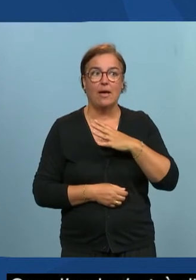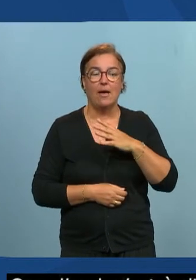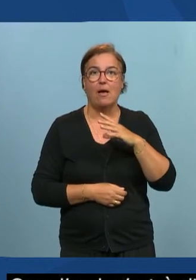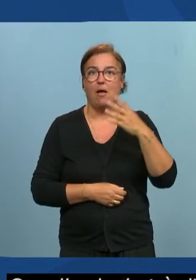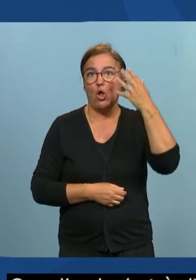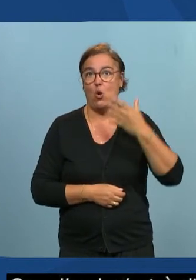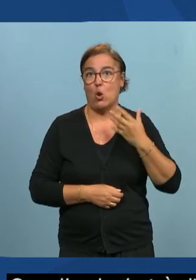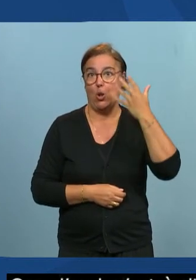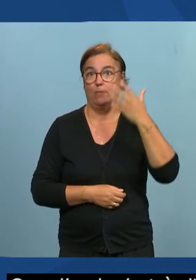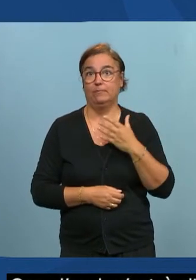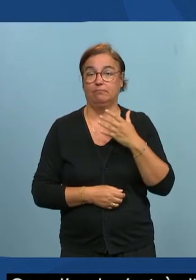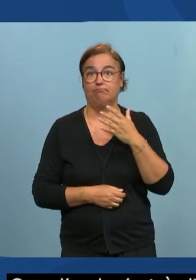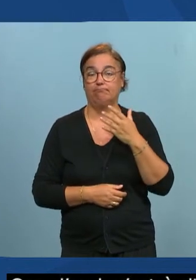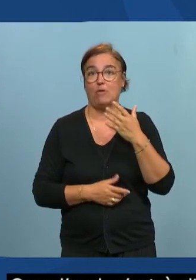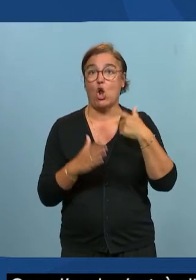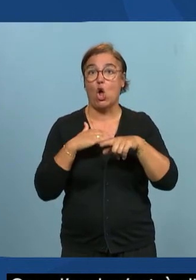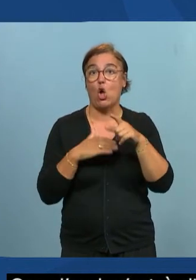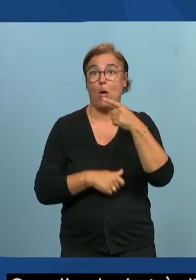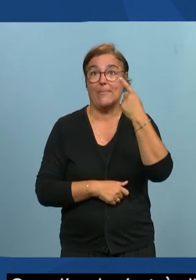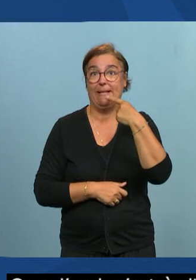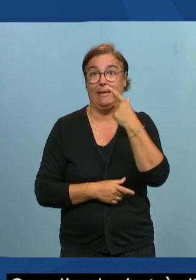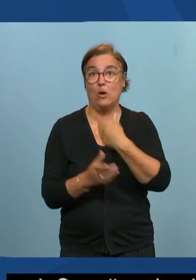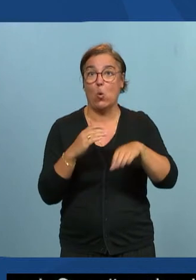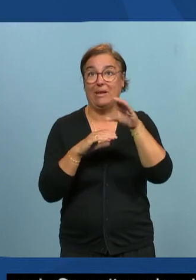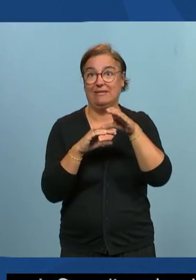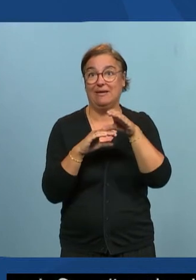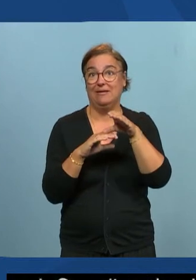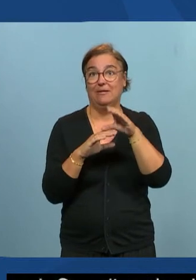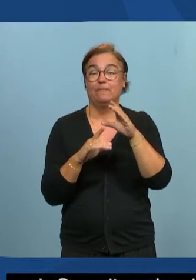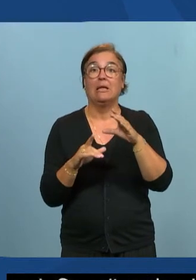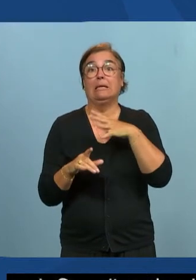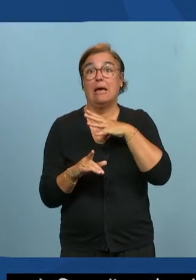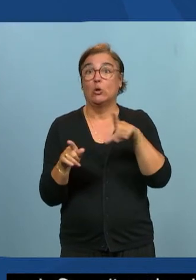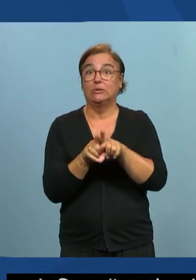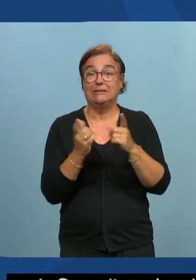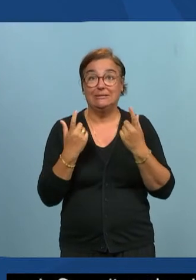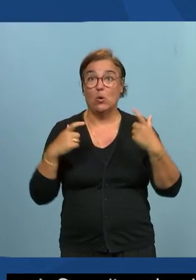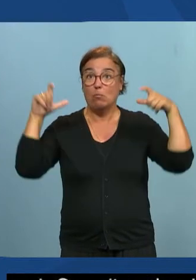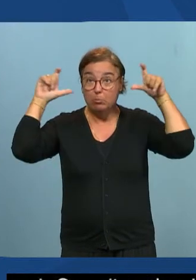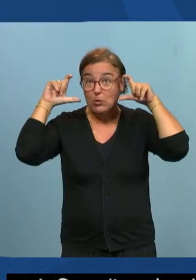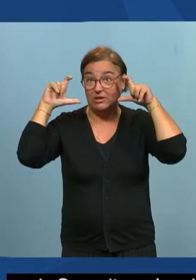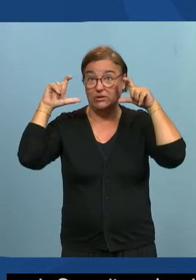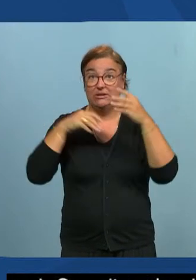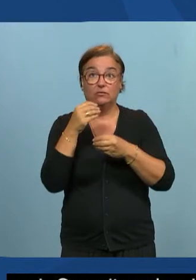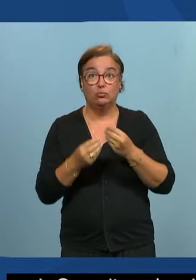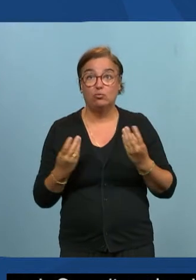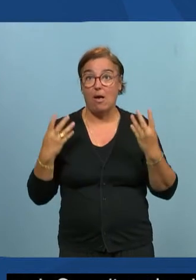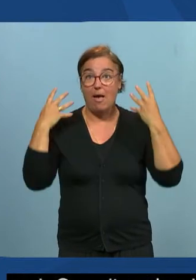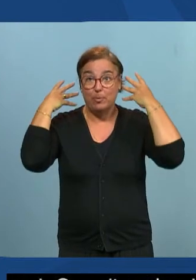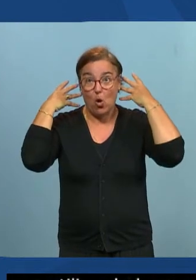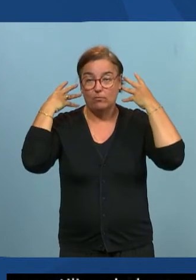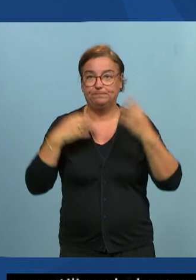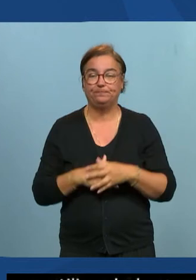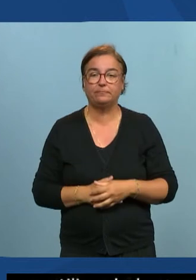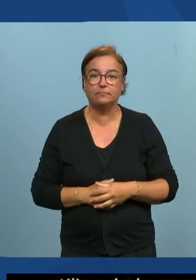majorité d'entre très utilise des solutions auditives des prothèses auditives ou des OPR et omni oralement